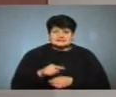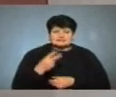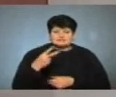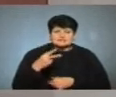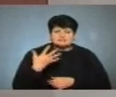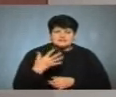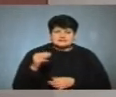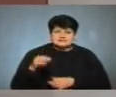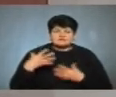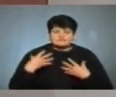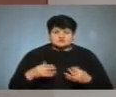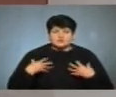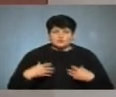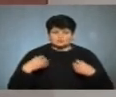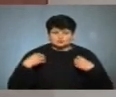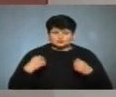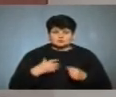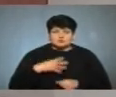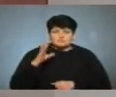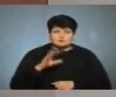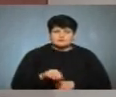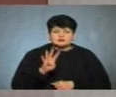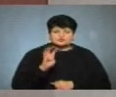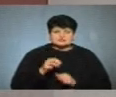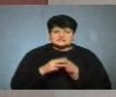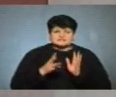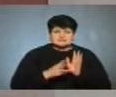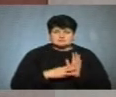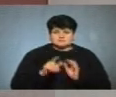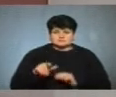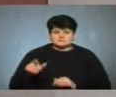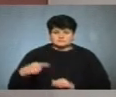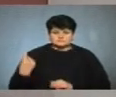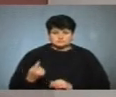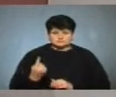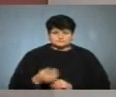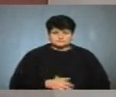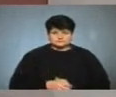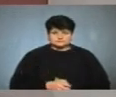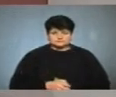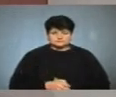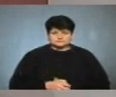25 тисяч вже видужили. Померли 418 осіб в області, каже епідеміолог.